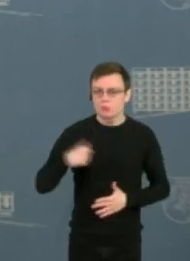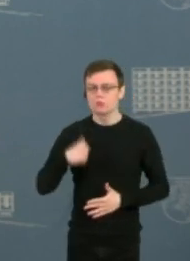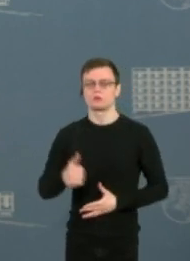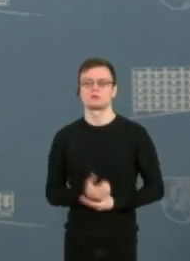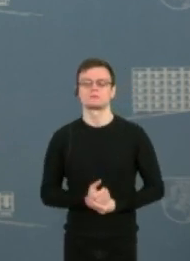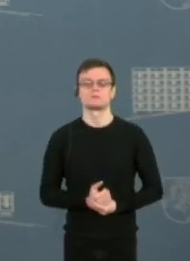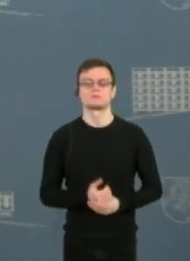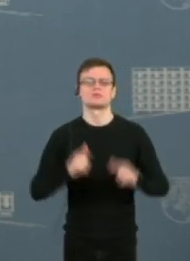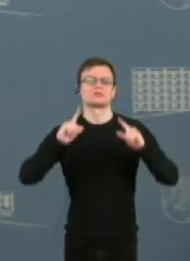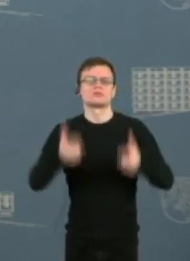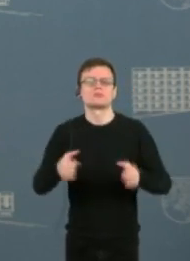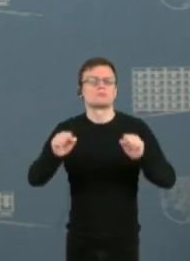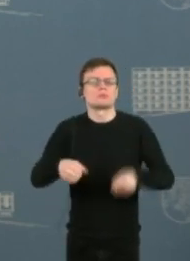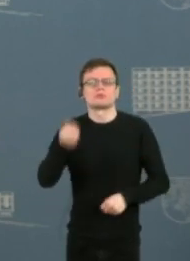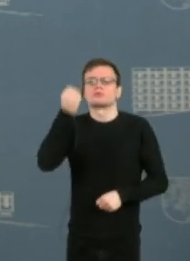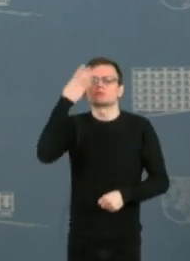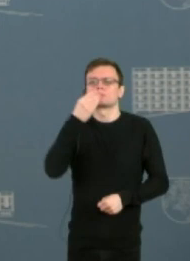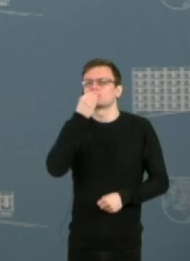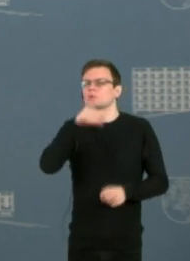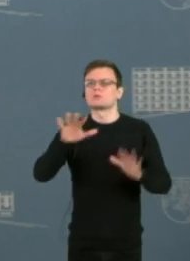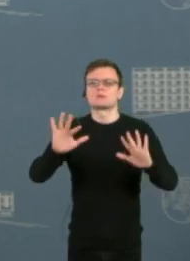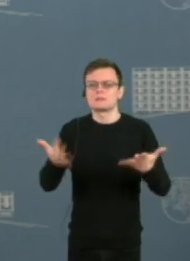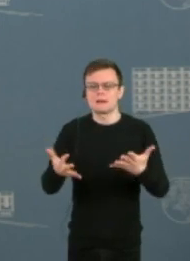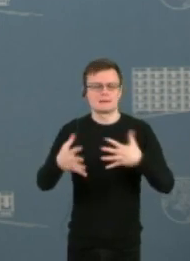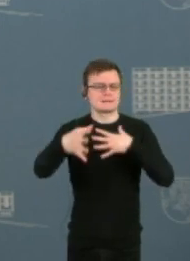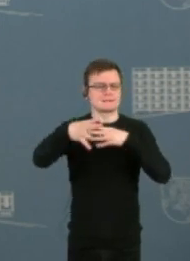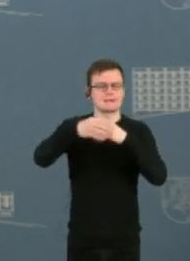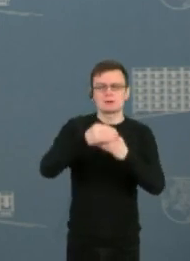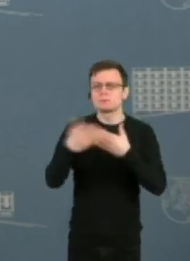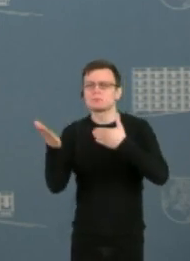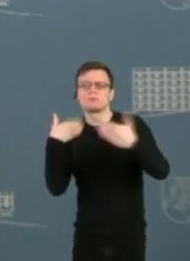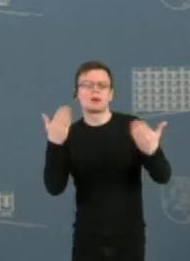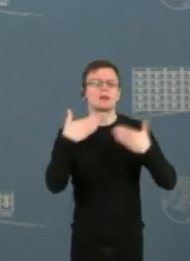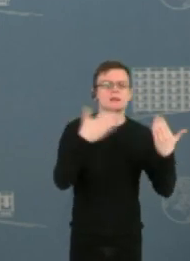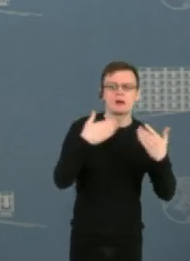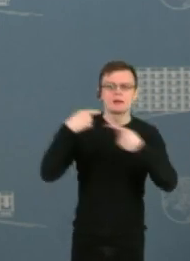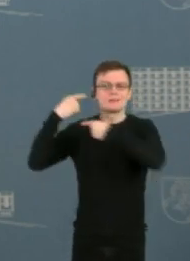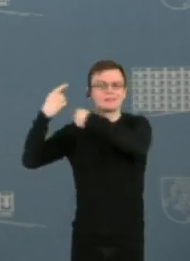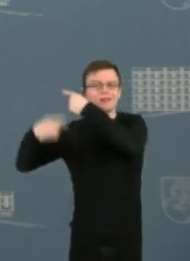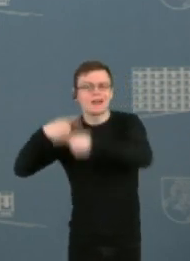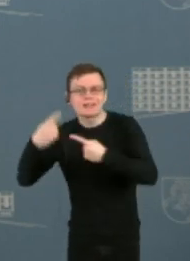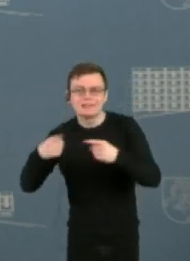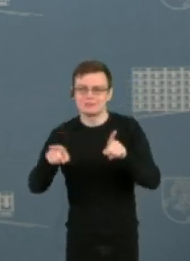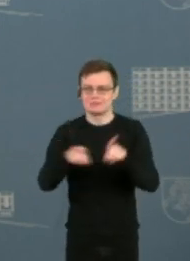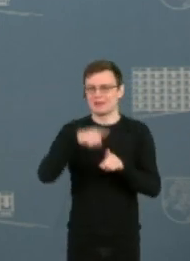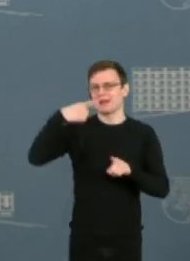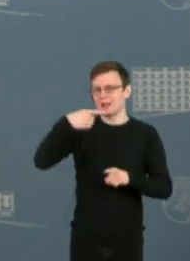mes puikiai galime suprasti vienį kitus, kai bendraujame tradicijų kalbą.